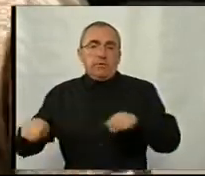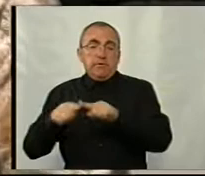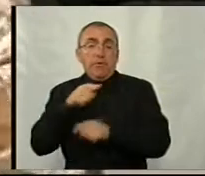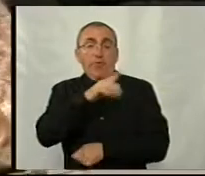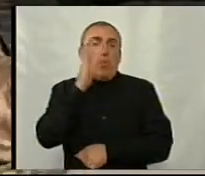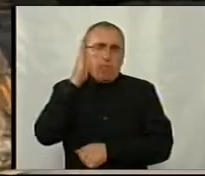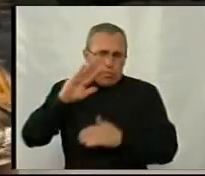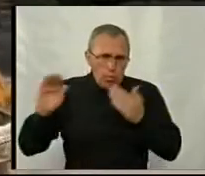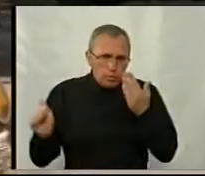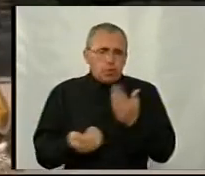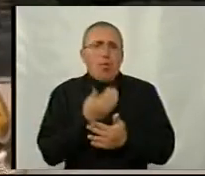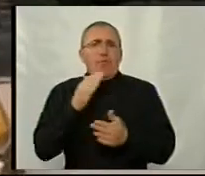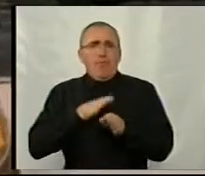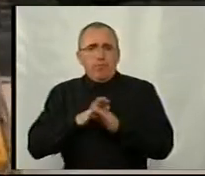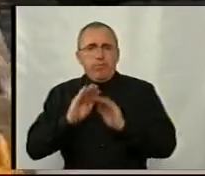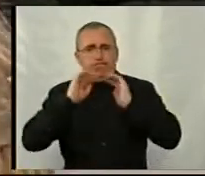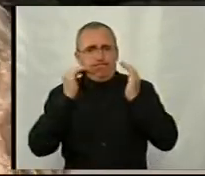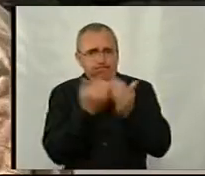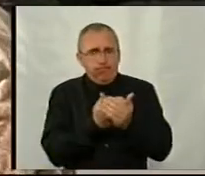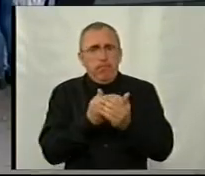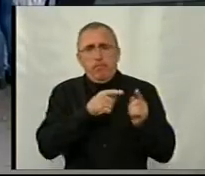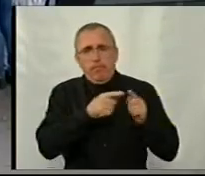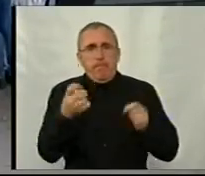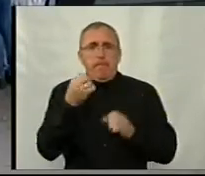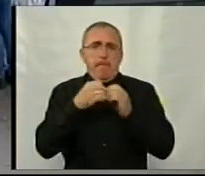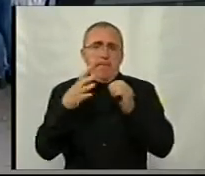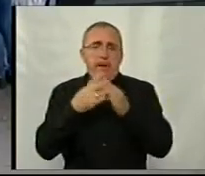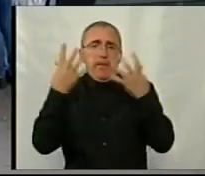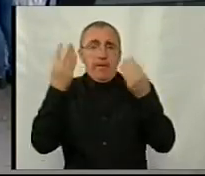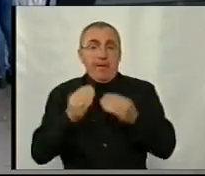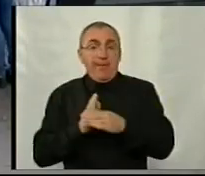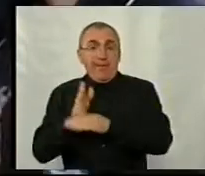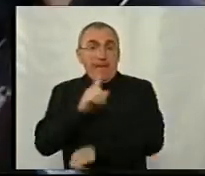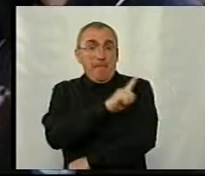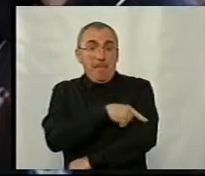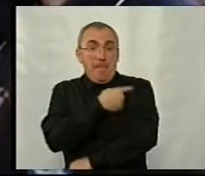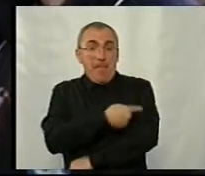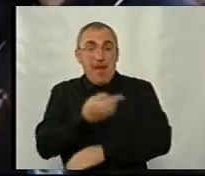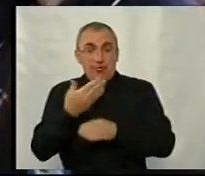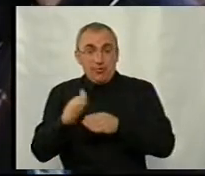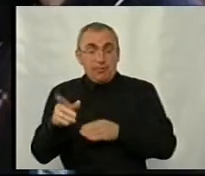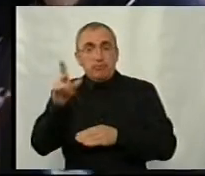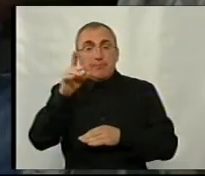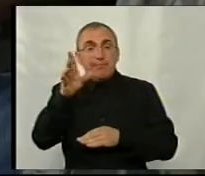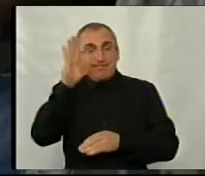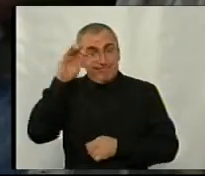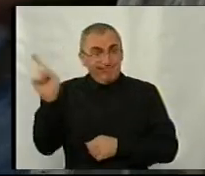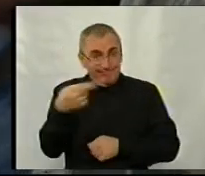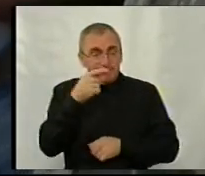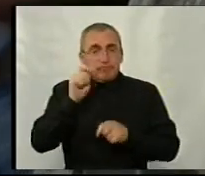будете знову ж таки проходити обсервацію протягом 15 діб. Перед тим, як зайти до медчастини, призовникам міряють температуру.